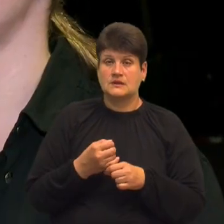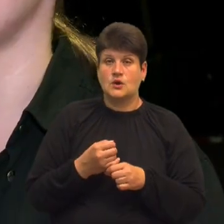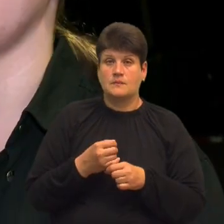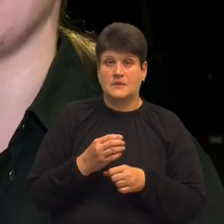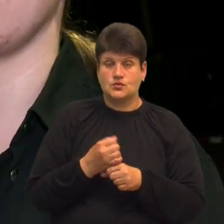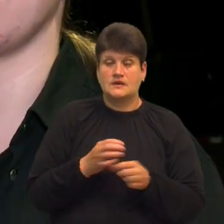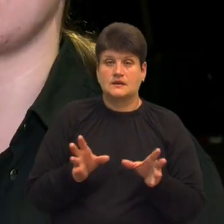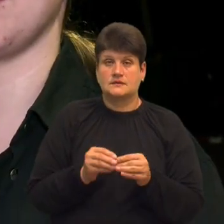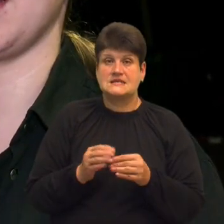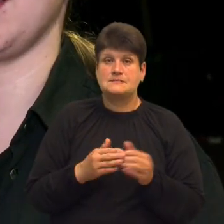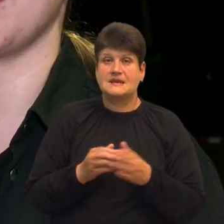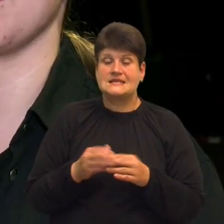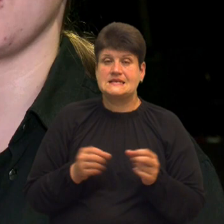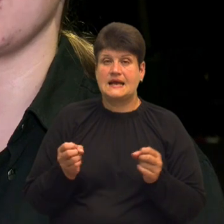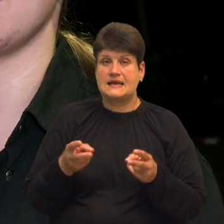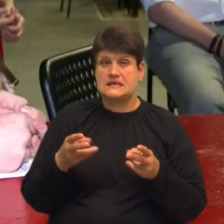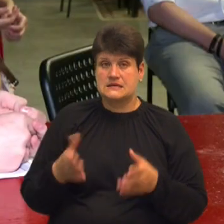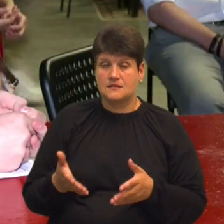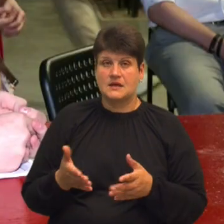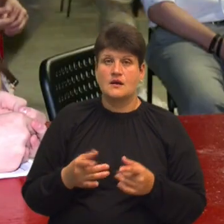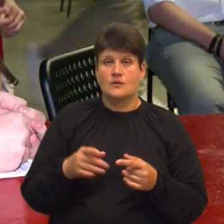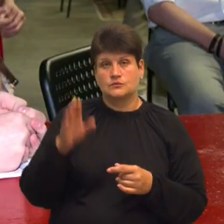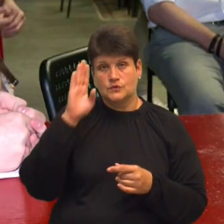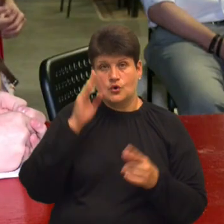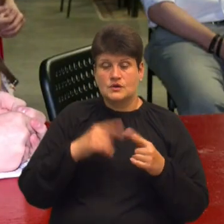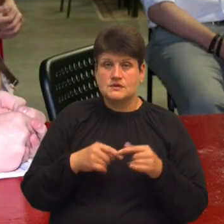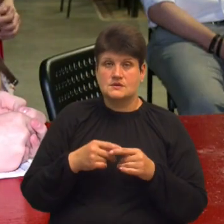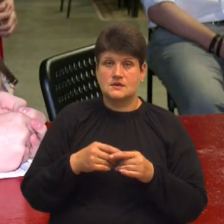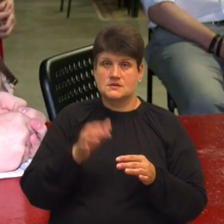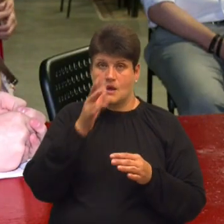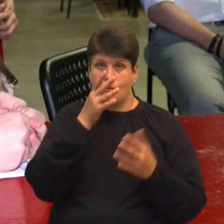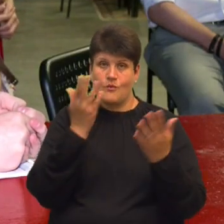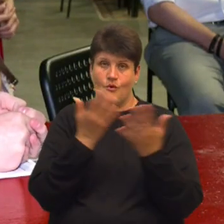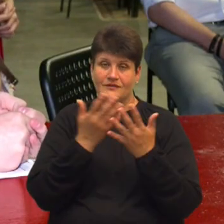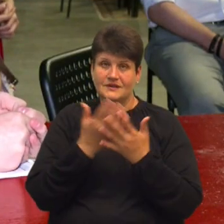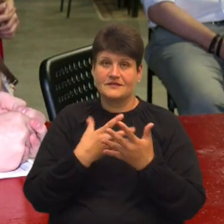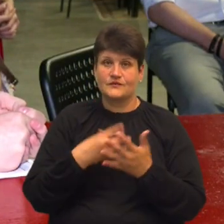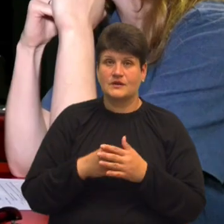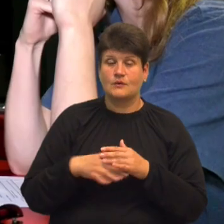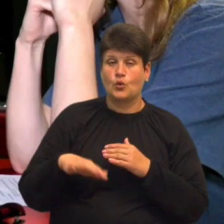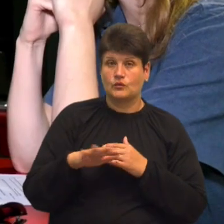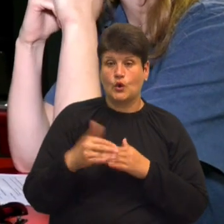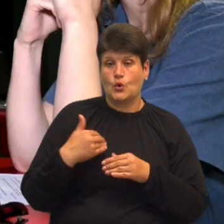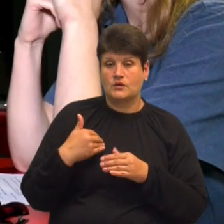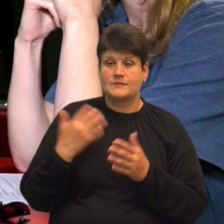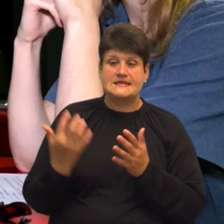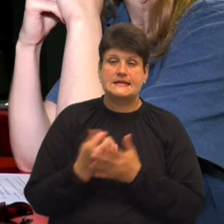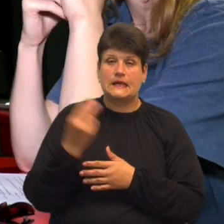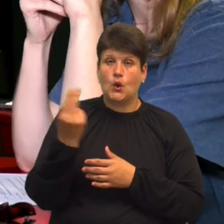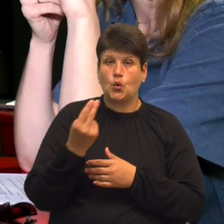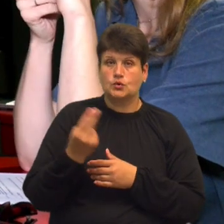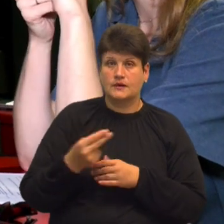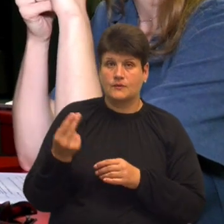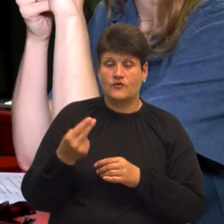16-річний Данило Режевський організовує безкоштовні покази мультфільмів для дітей у своєму дворі. І, каже, хотів би знайти художників, які б